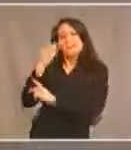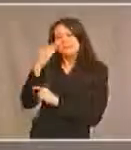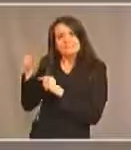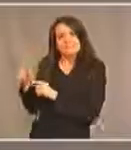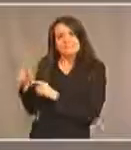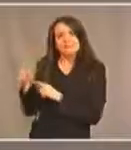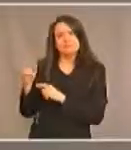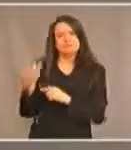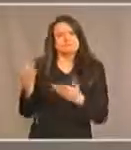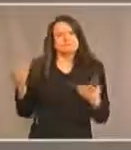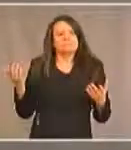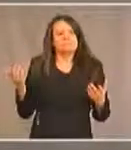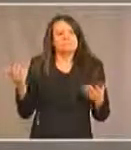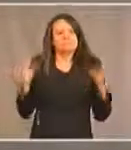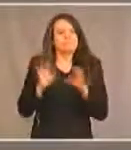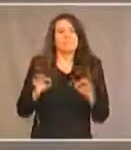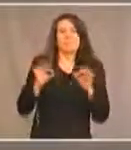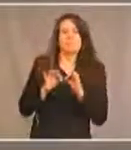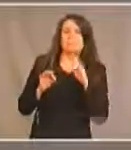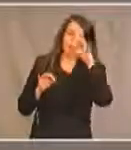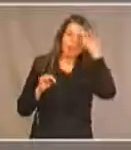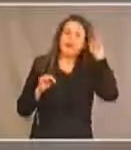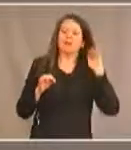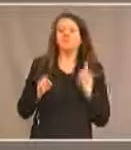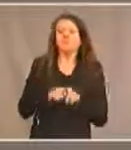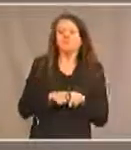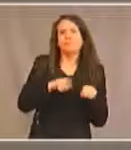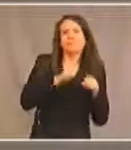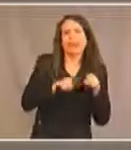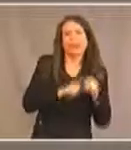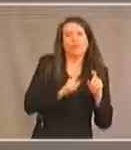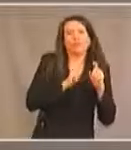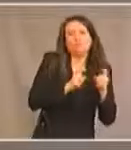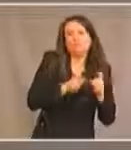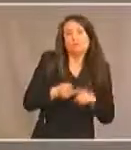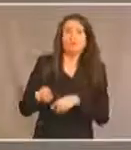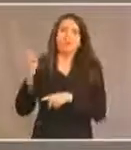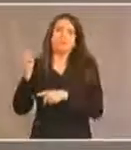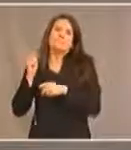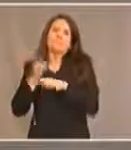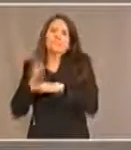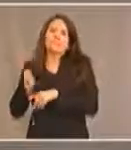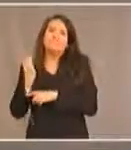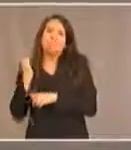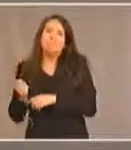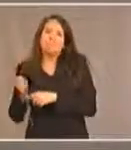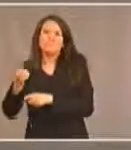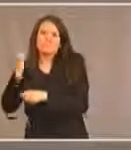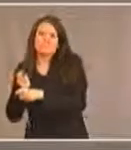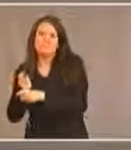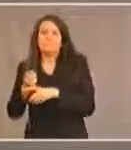que c'est une question de carottes et de bâtons. Comment peut-on encourager les gens